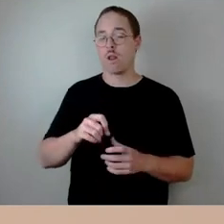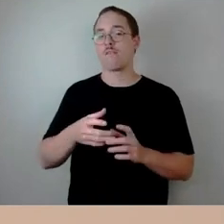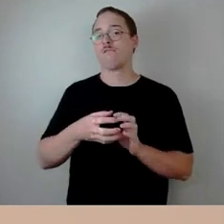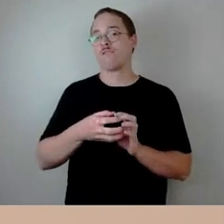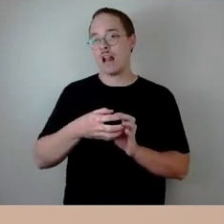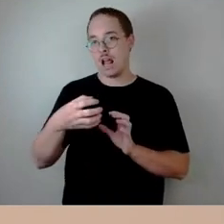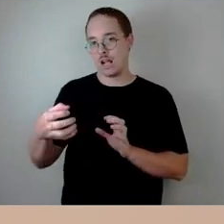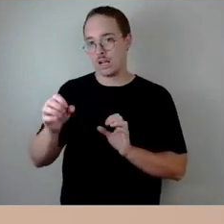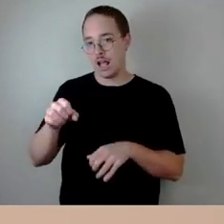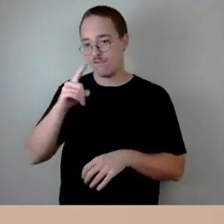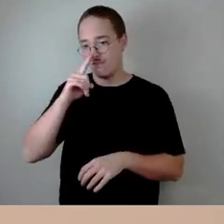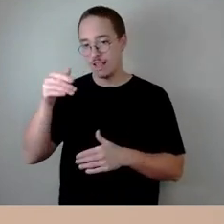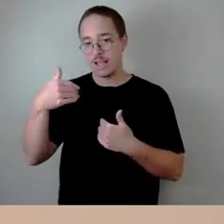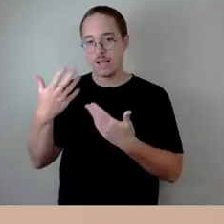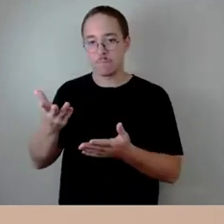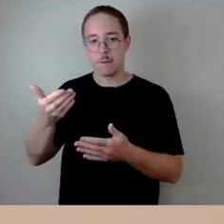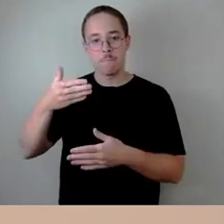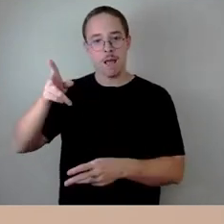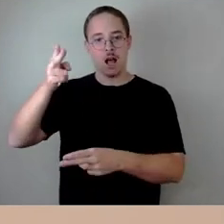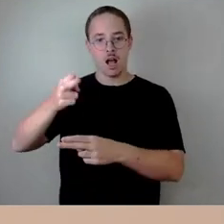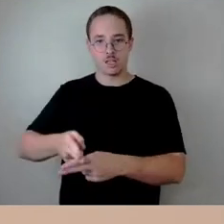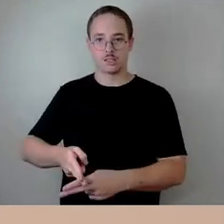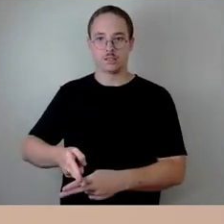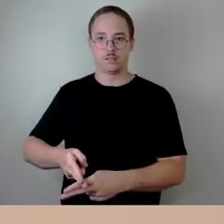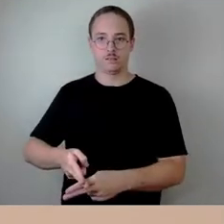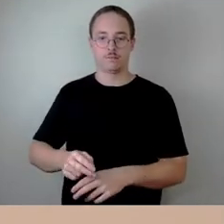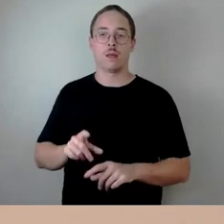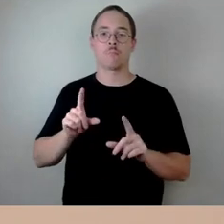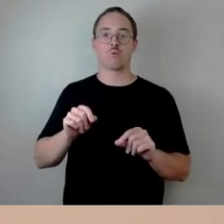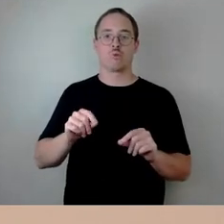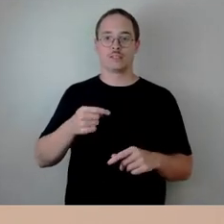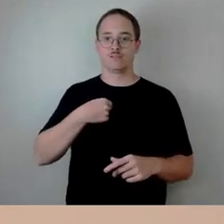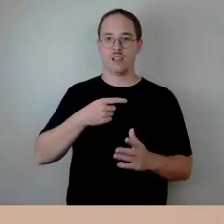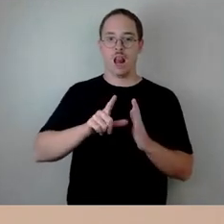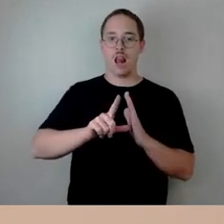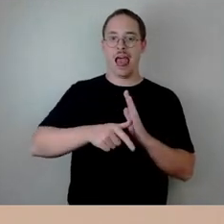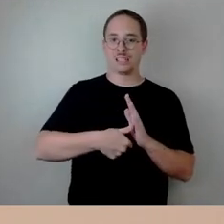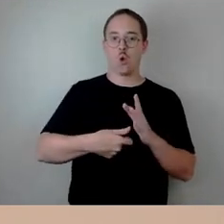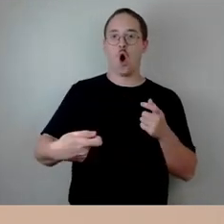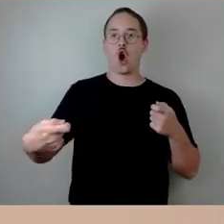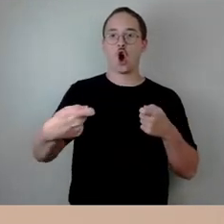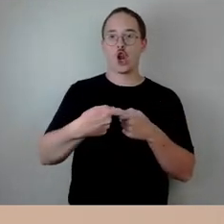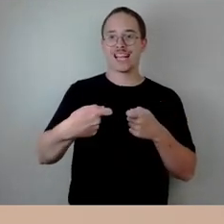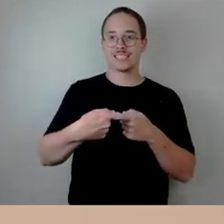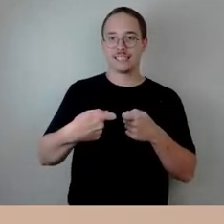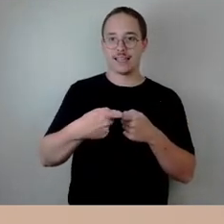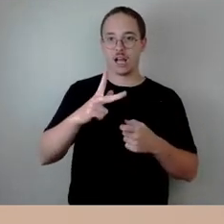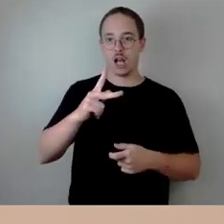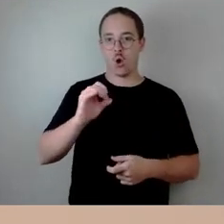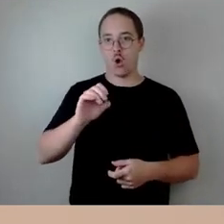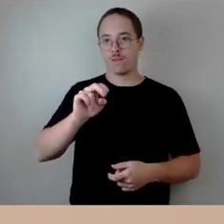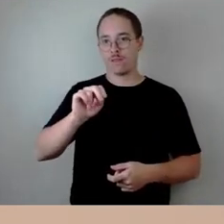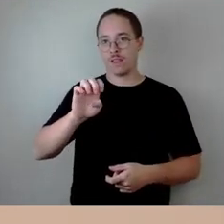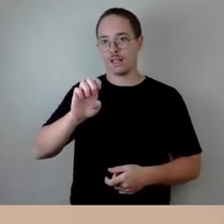kommt. Das bedeutet also, dass ich keine Leistungenkonnexität, wer bestellt, der bezahlt, an dieser